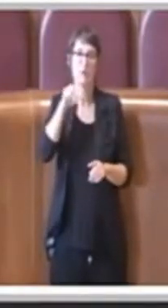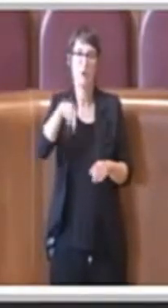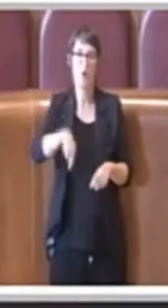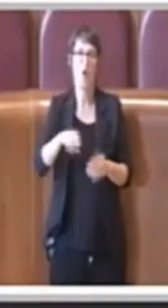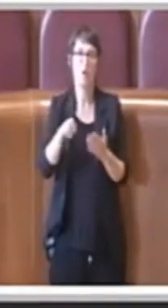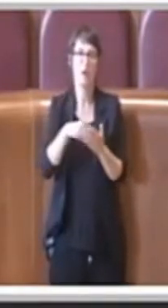grazie.